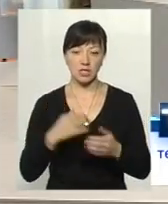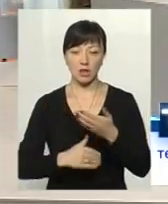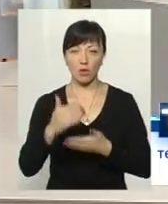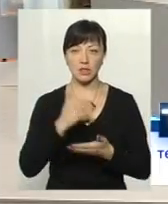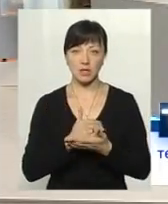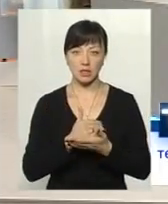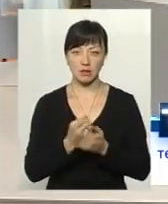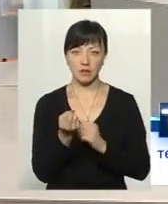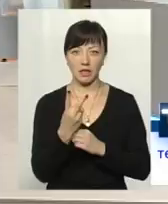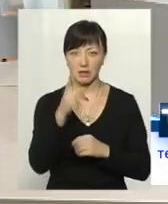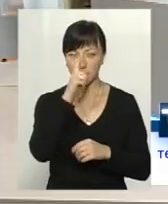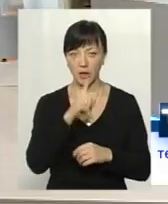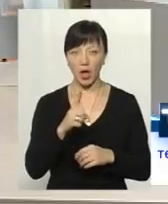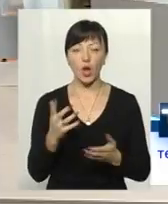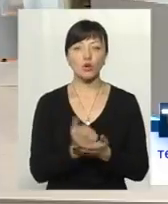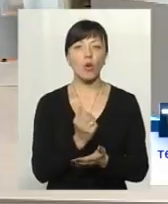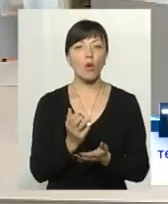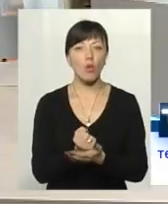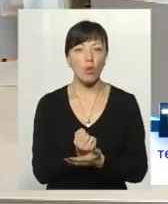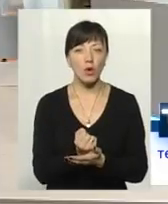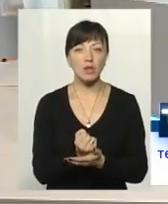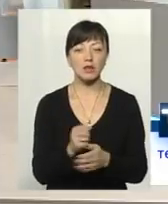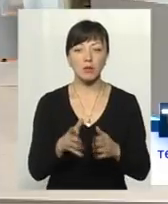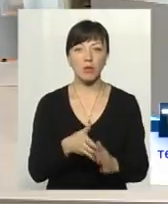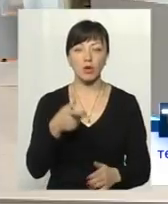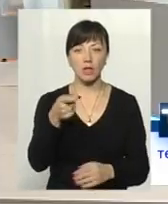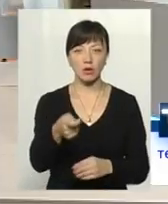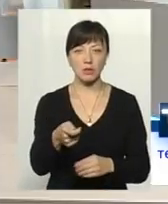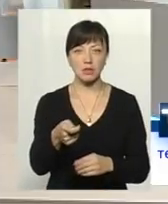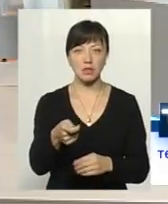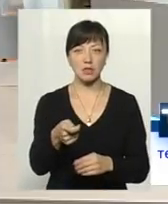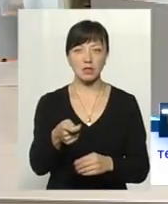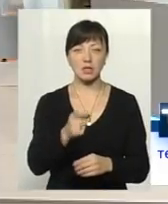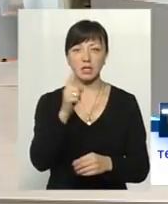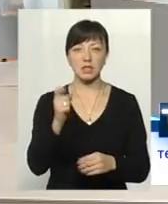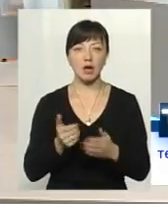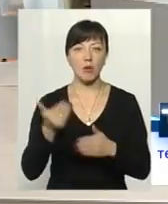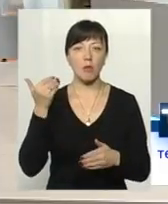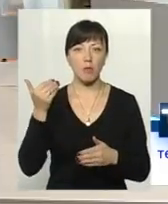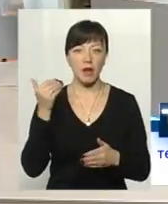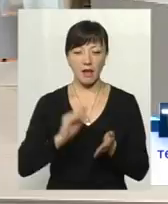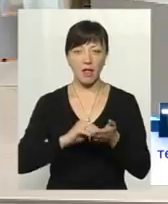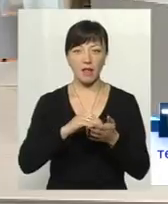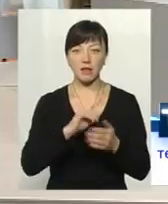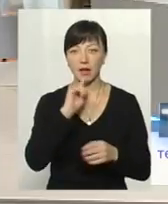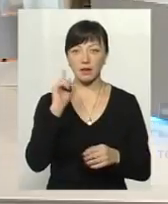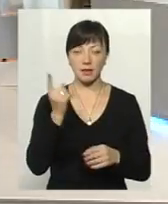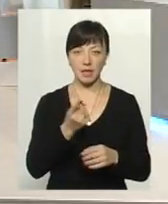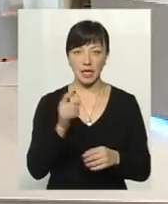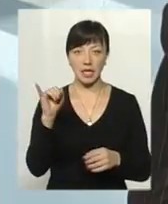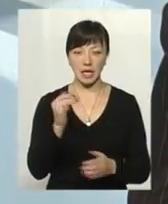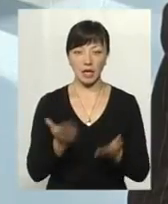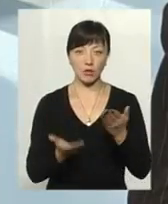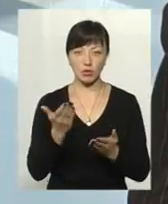останні 12 місяців? Доходи беруться, звідно чинного законодавства, за попередній календарний рік. І